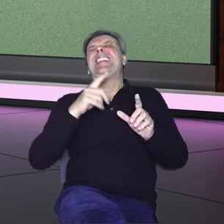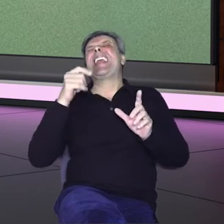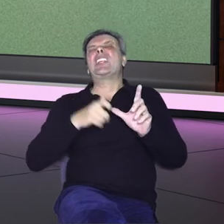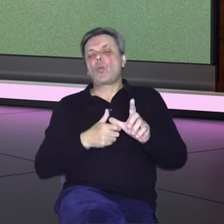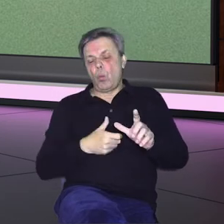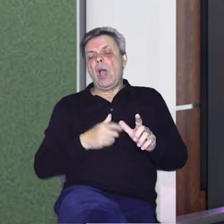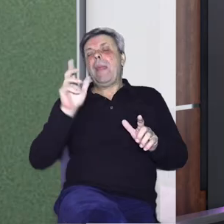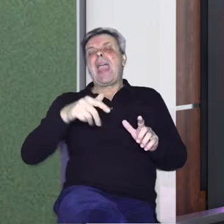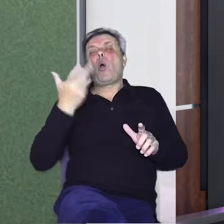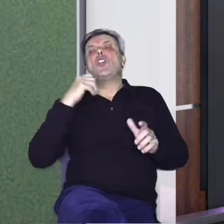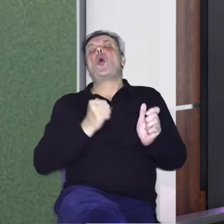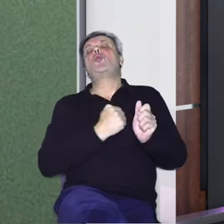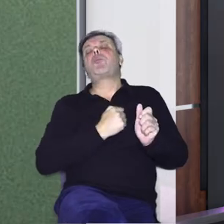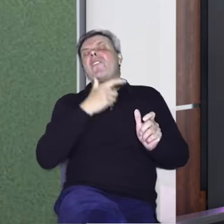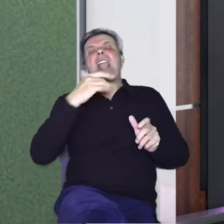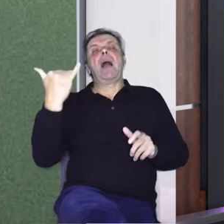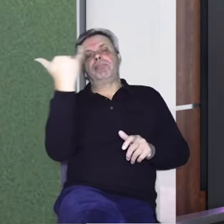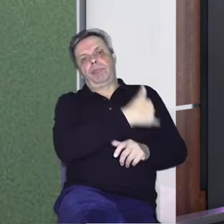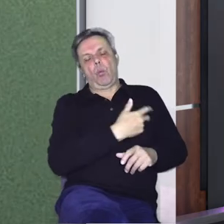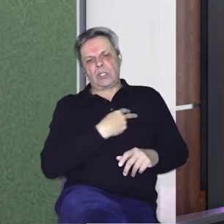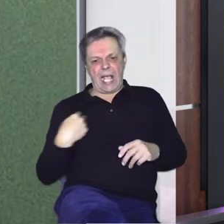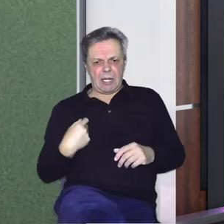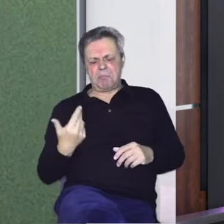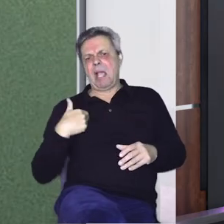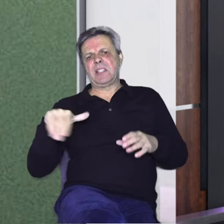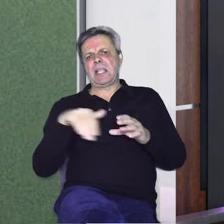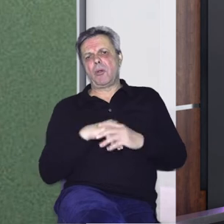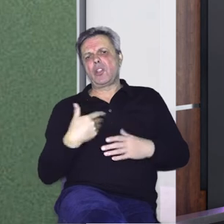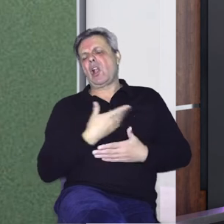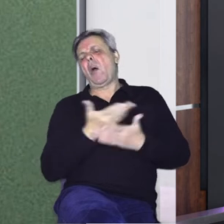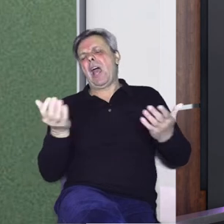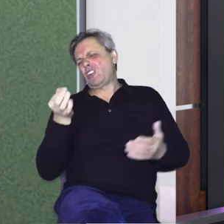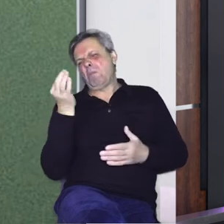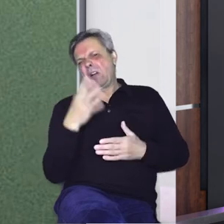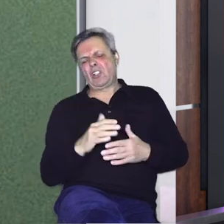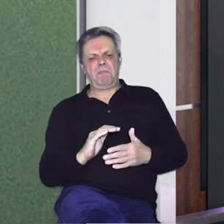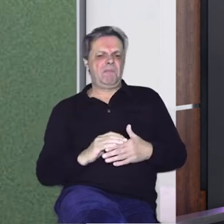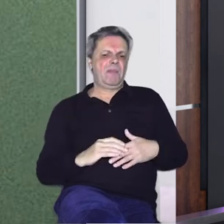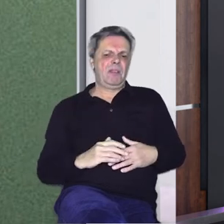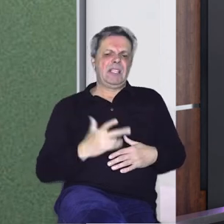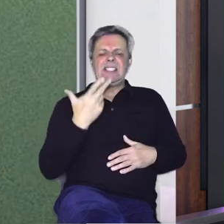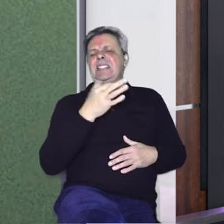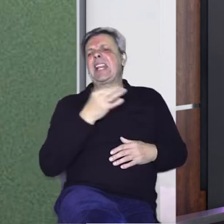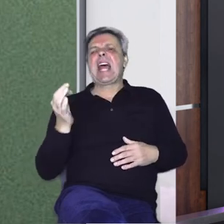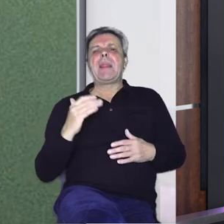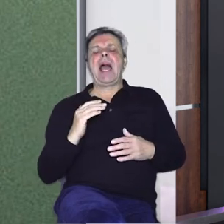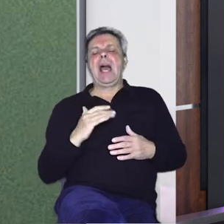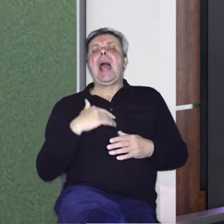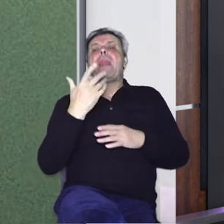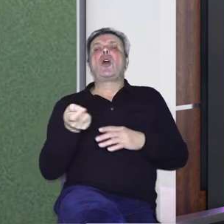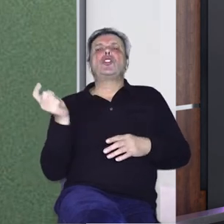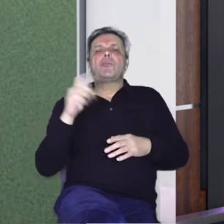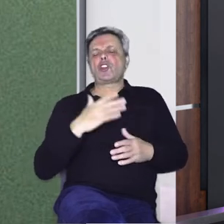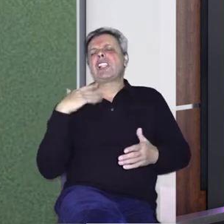i brže. Otišao sam tamo i zaposlio se, kao i svi naši, vrlo brzo. Ja mislim već tri dana nakon što sam